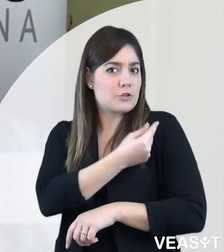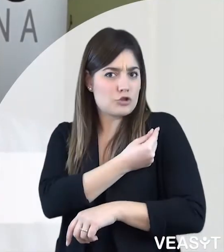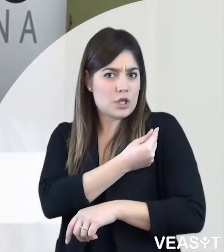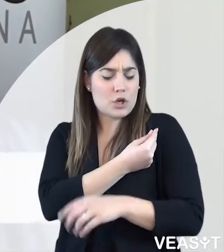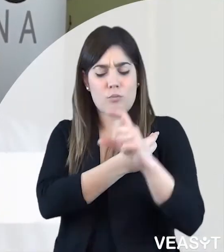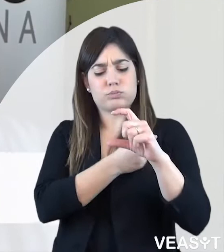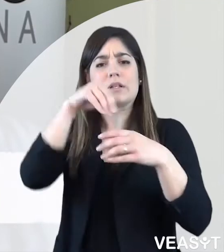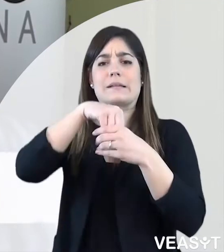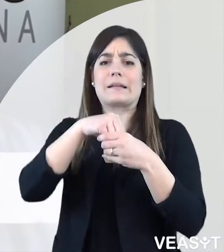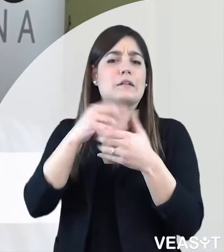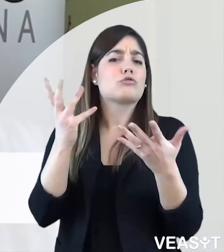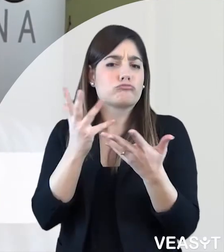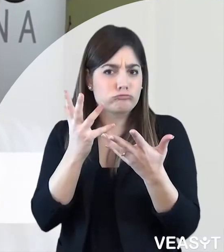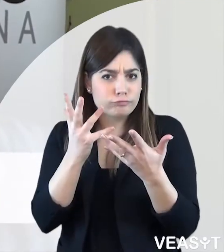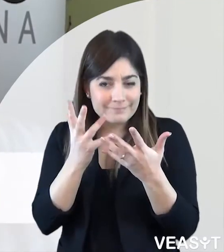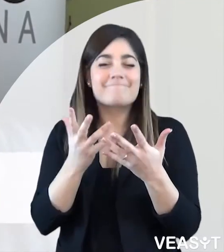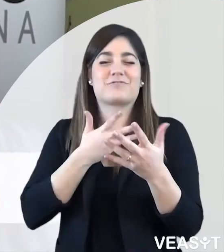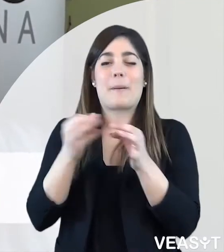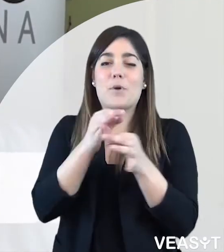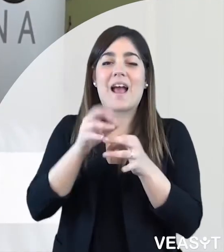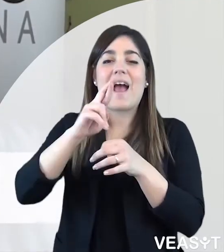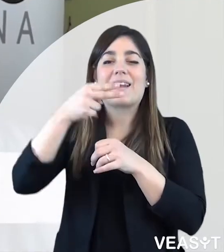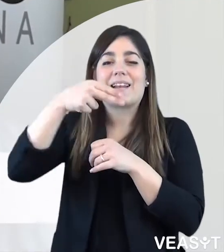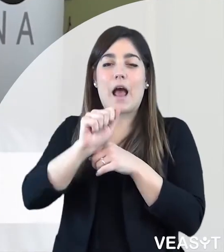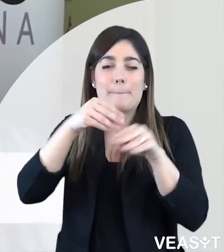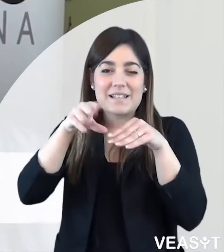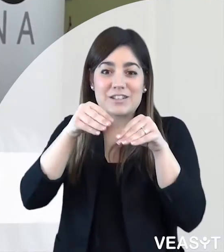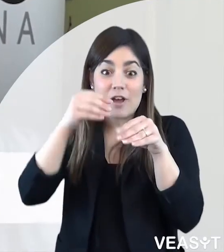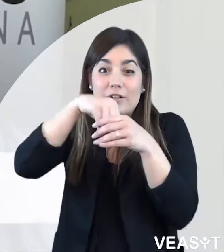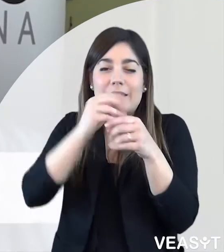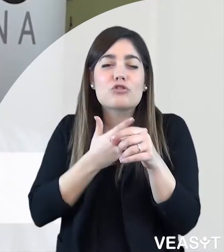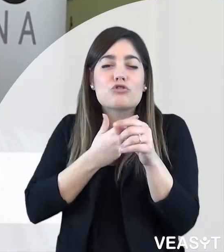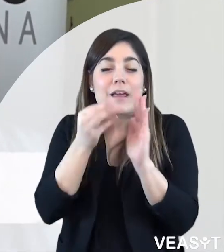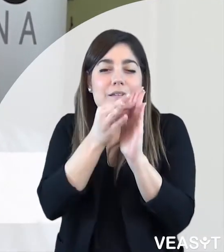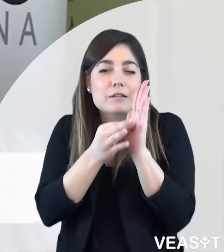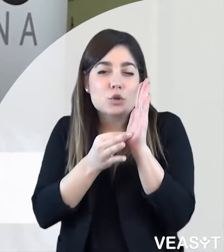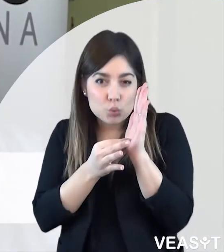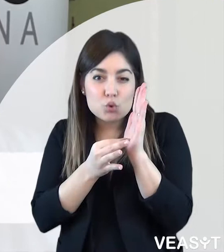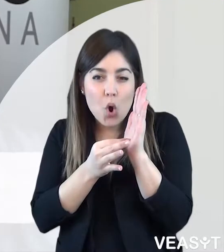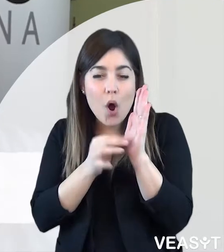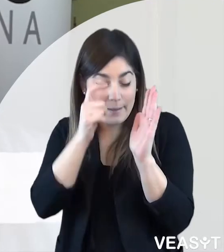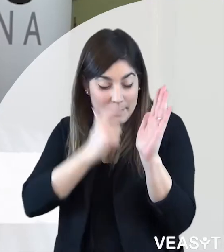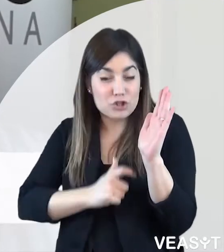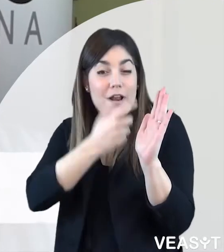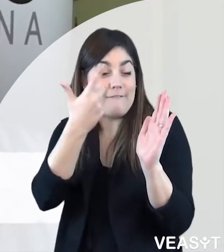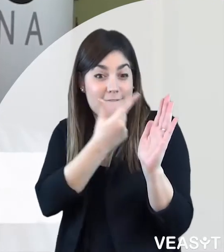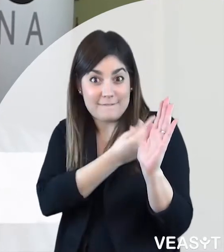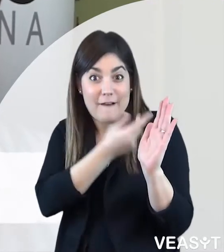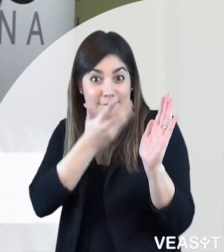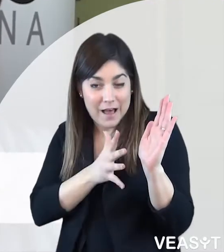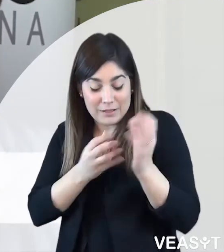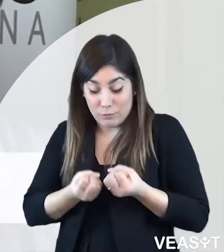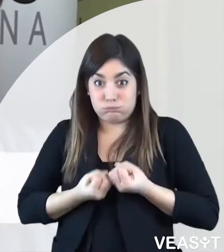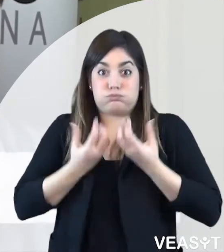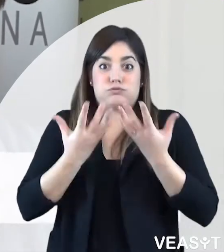Il vaccino è fatto con molecole di RNA messaggero che contengono le istruzioni affinché le cellule della persona vaccinata